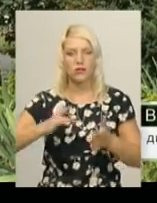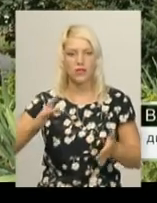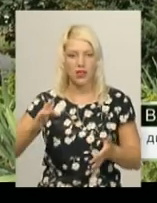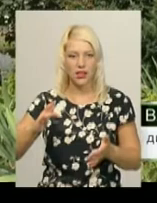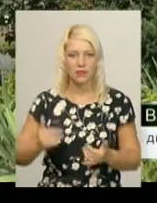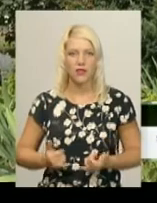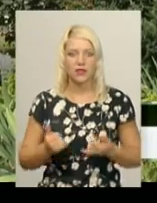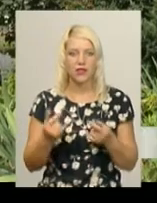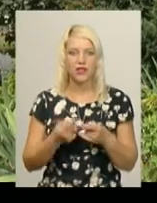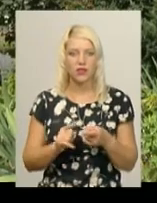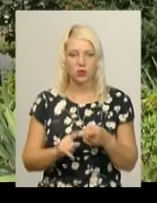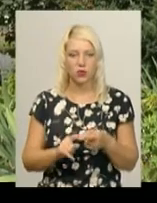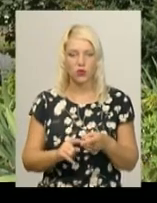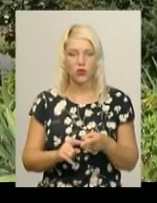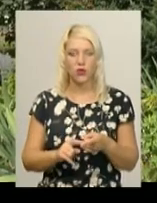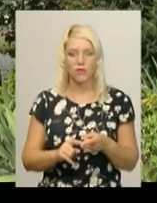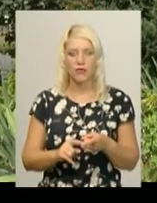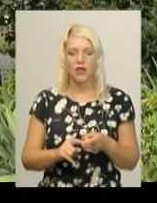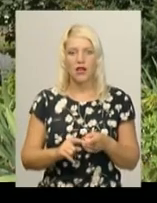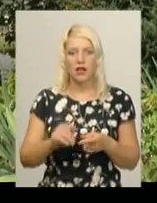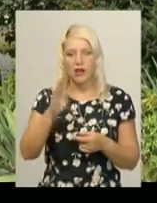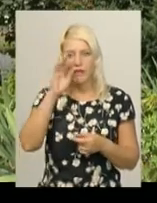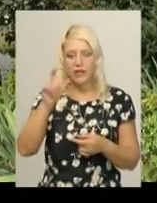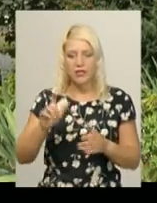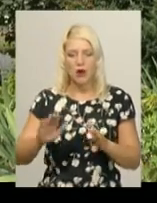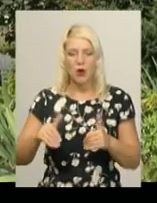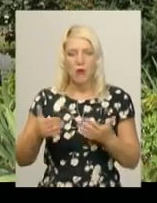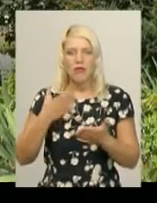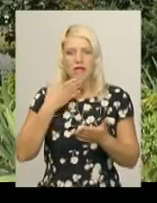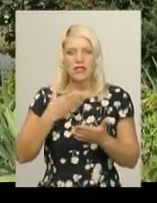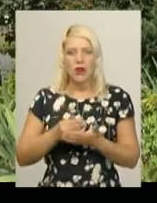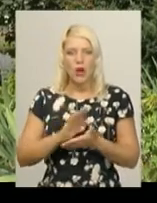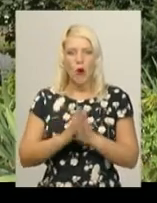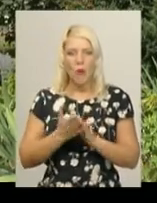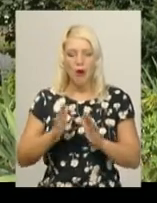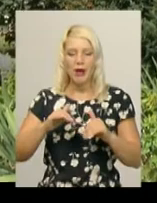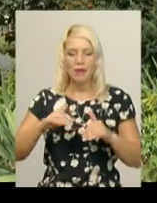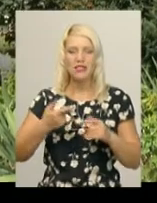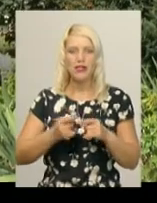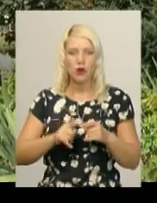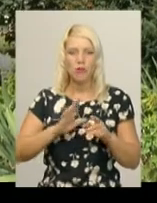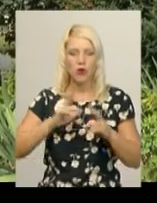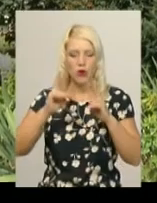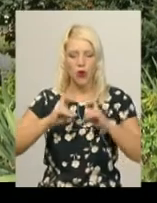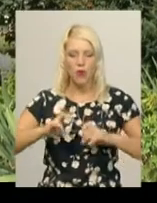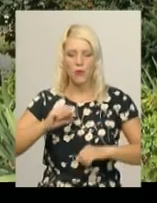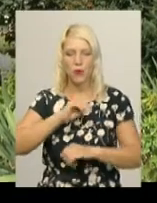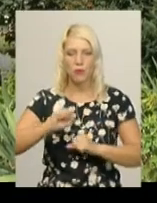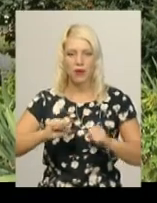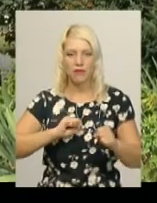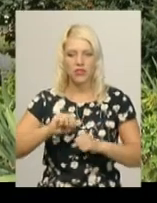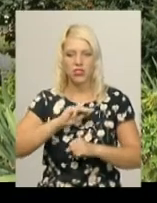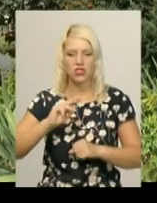Для цього він запропонував свої умови. Після того, як вони були розглянуті в управлінні житлово-комунального